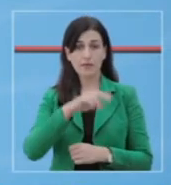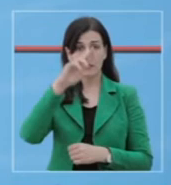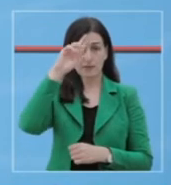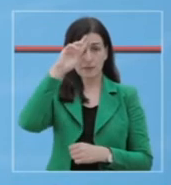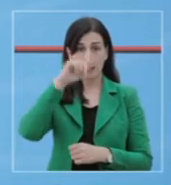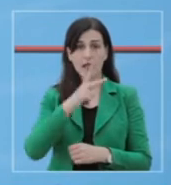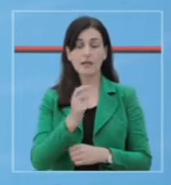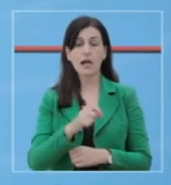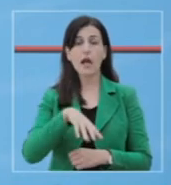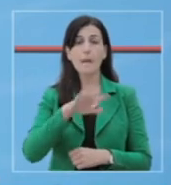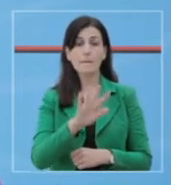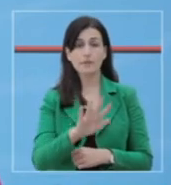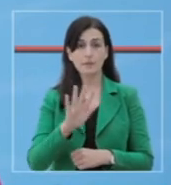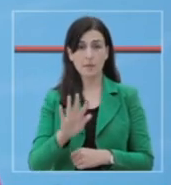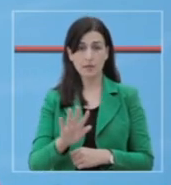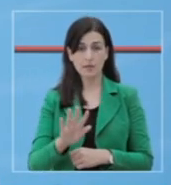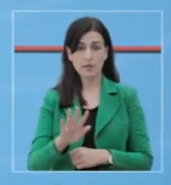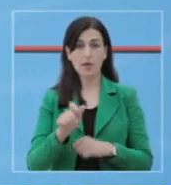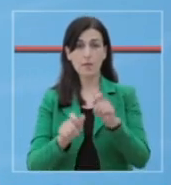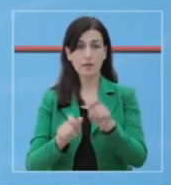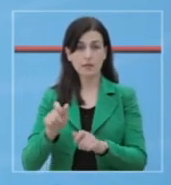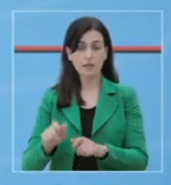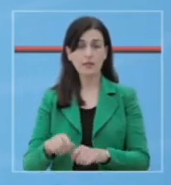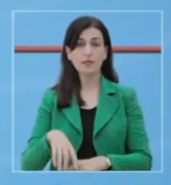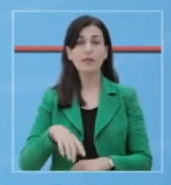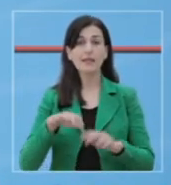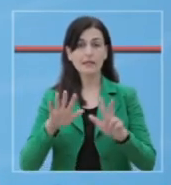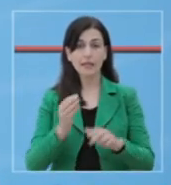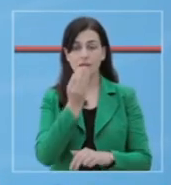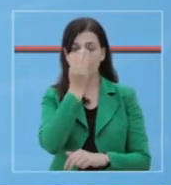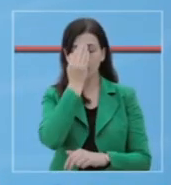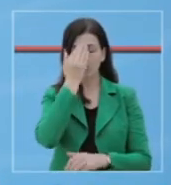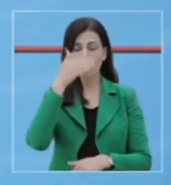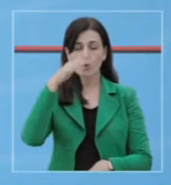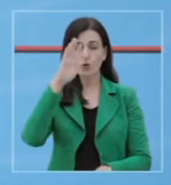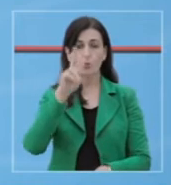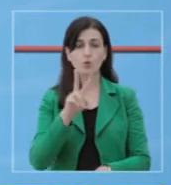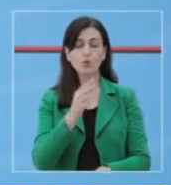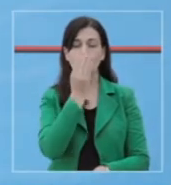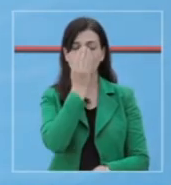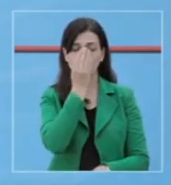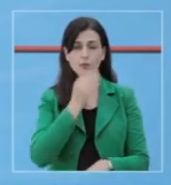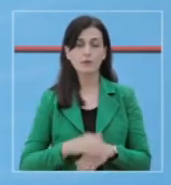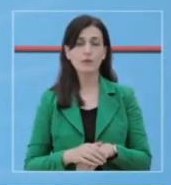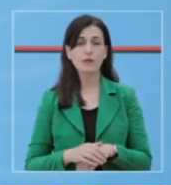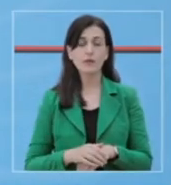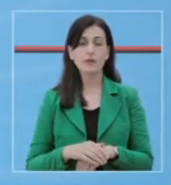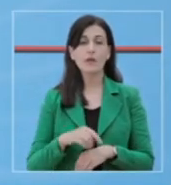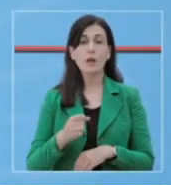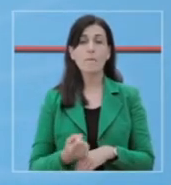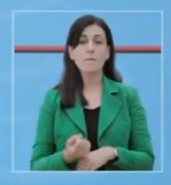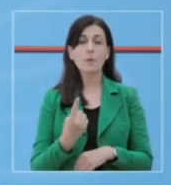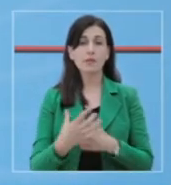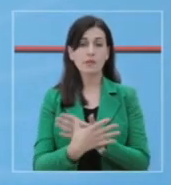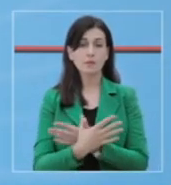marrë një shërbim 55 pacient, 8 prejtyre janë në terapi intensive, dhe 2 janë të intubuar. Në vëndin ton janë